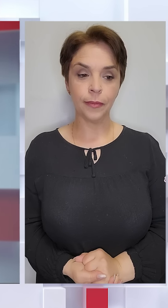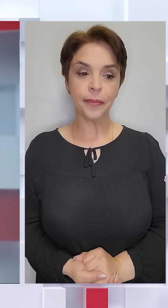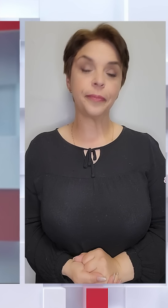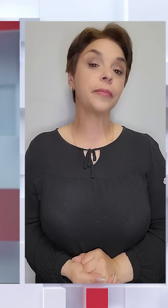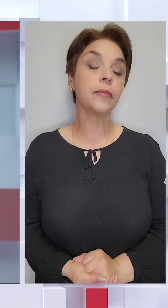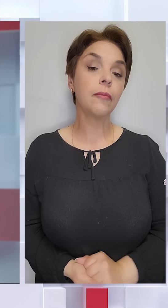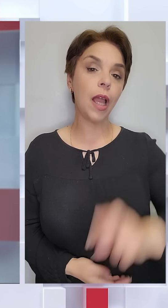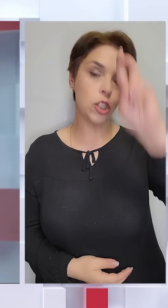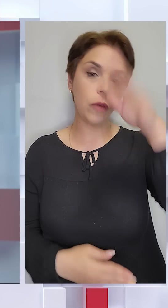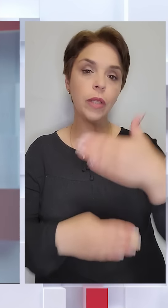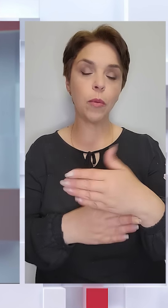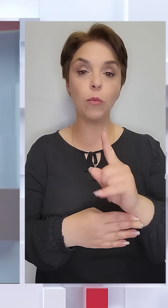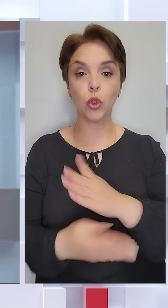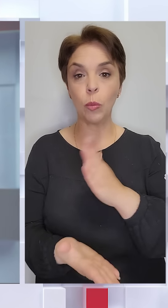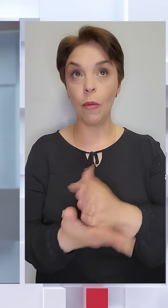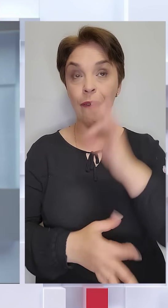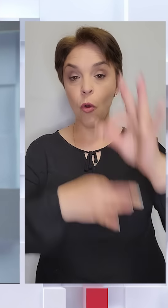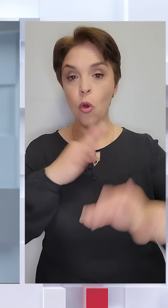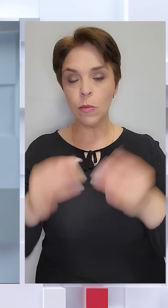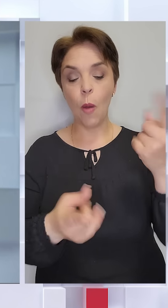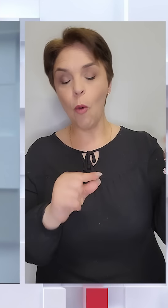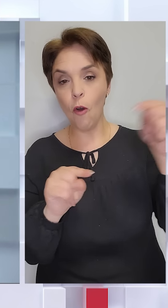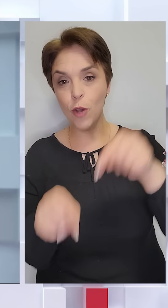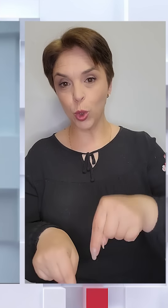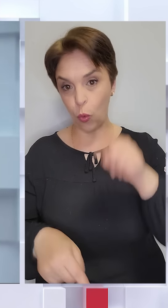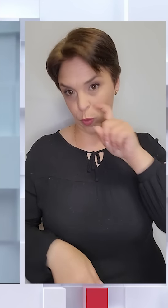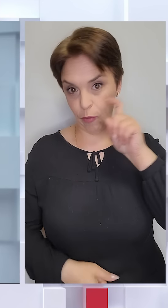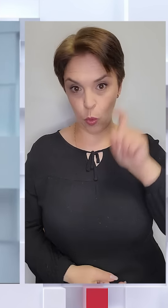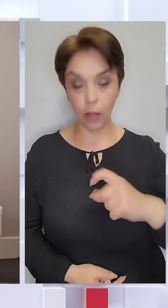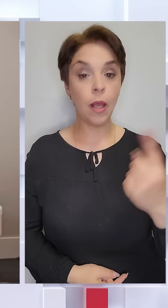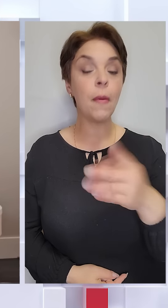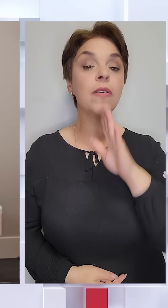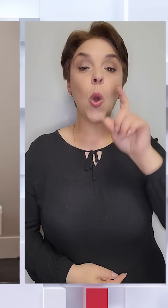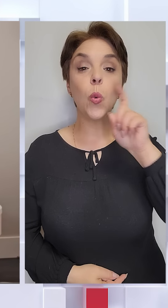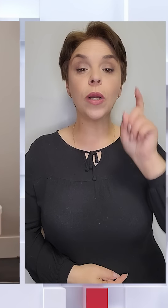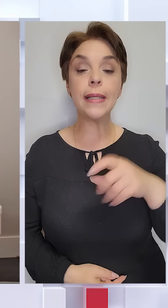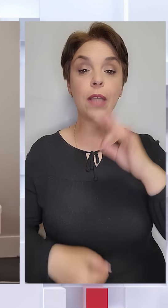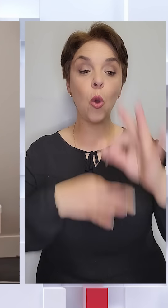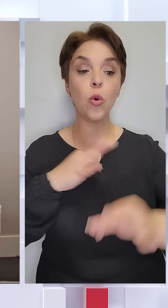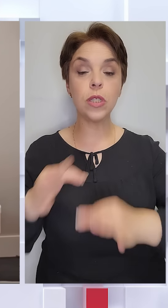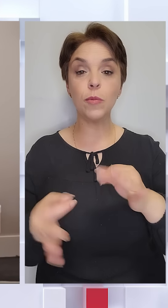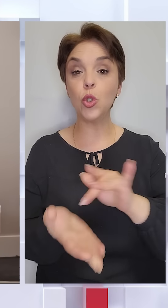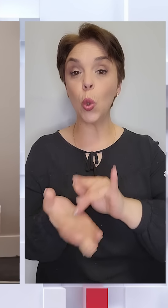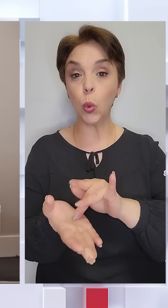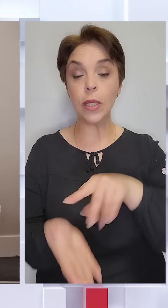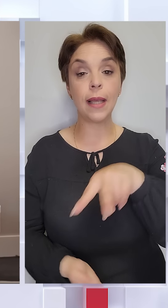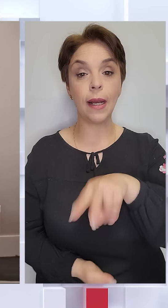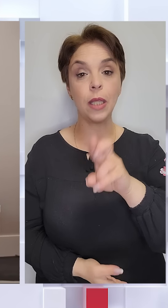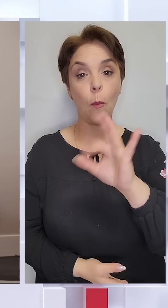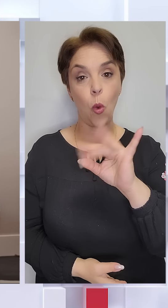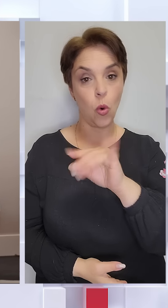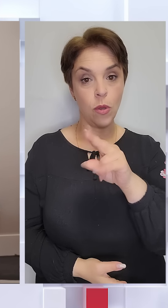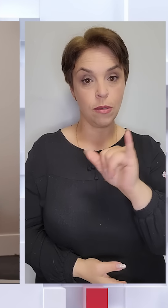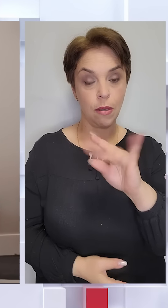Державний прапор, що побував в космосі, повернувся в Україну. Перша українська космічна туристка Ліна Бороздіна